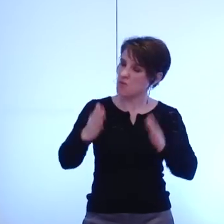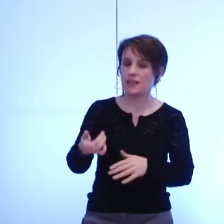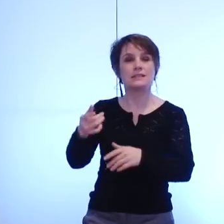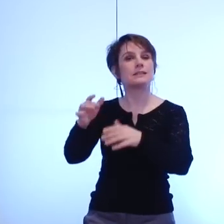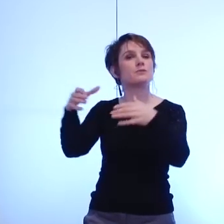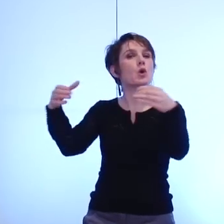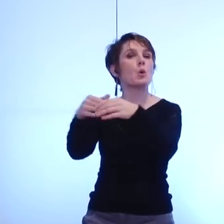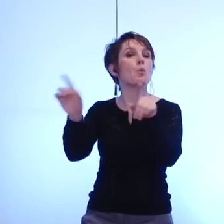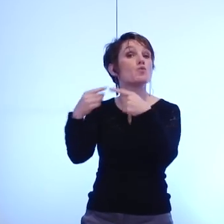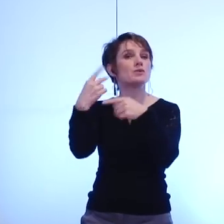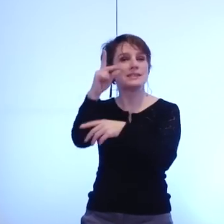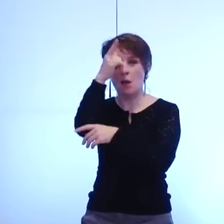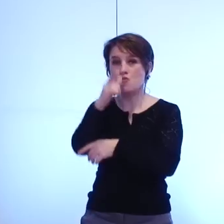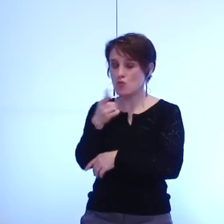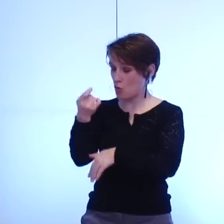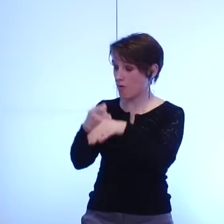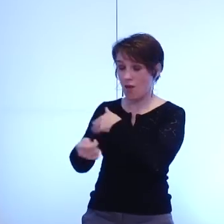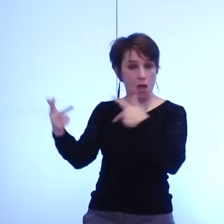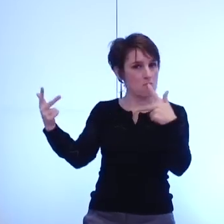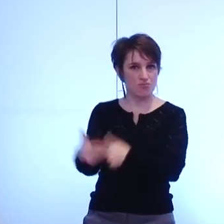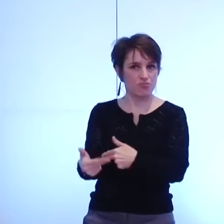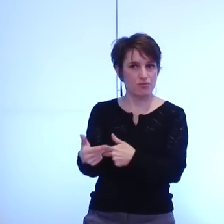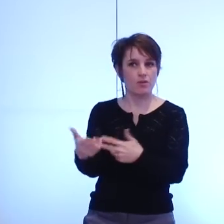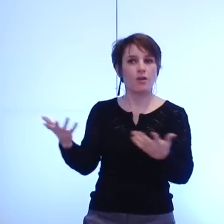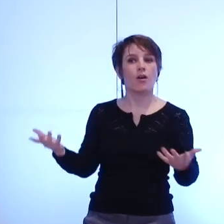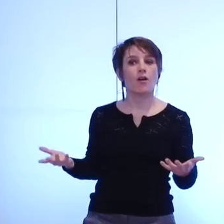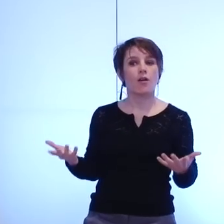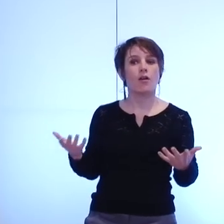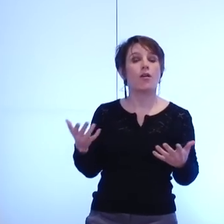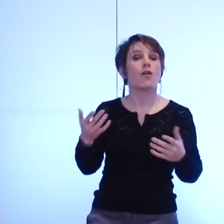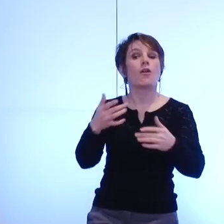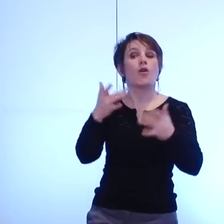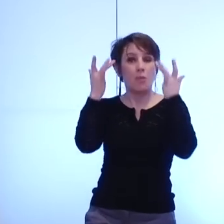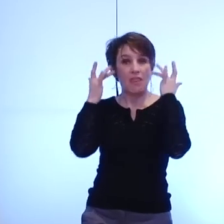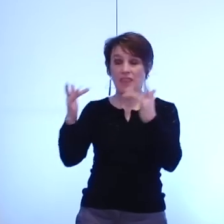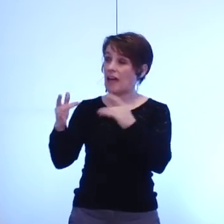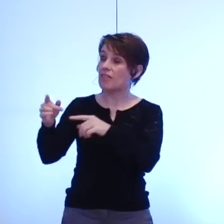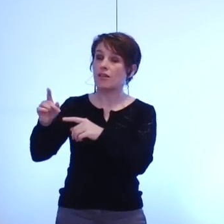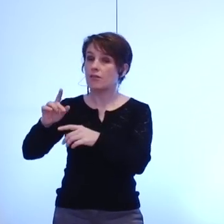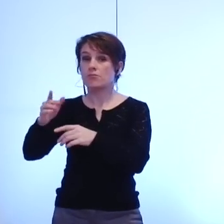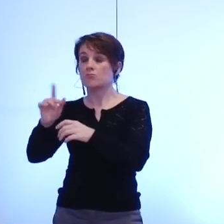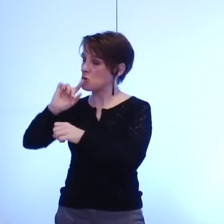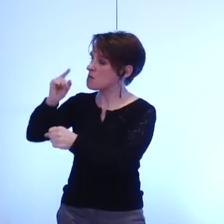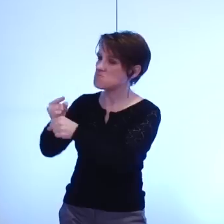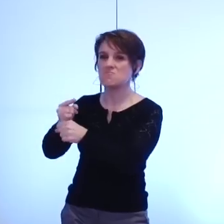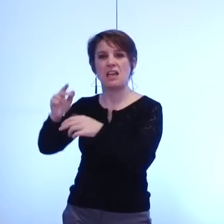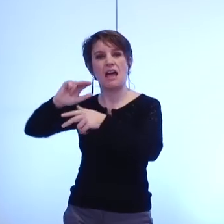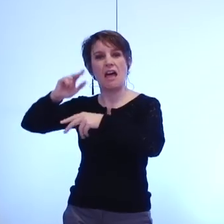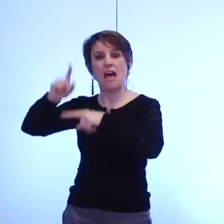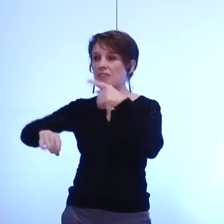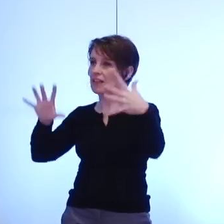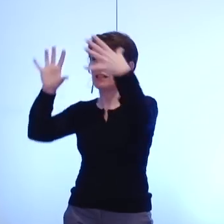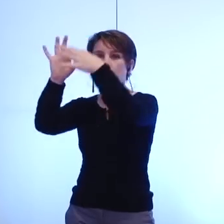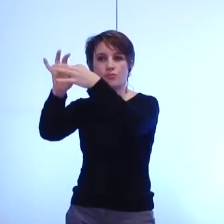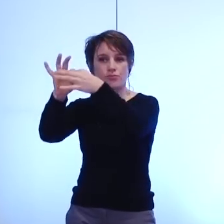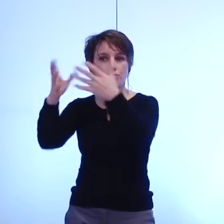d'imposer vos vues au théâtre en fixant les interdictions de fréquenter tel ou tel pan de culture de produire une exposition de 51 artistes